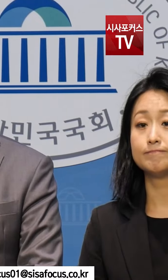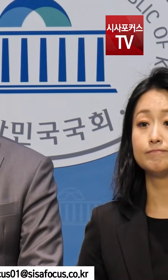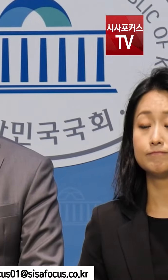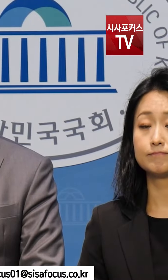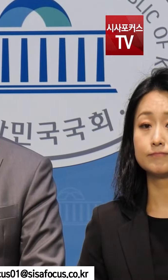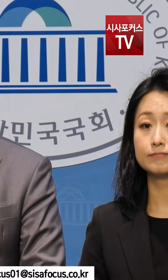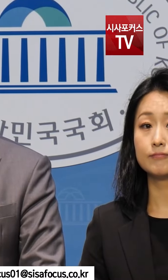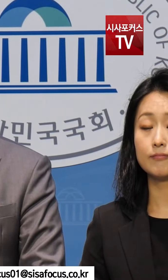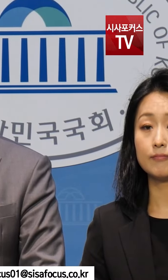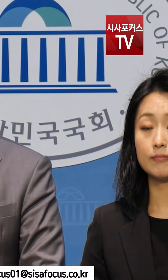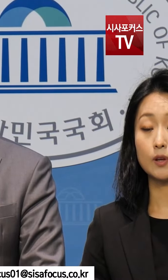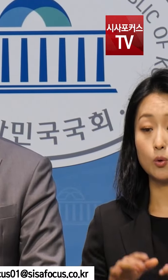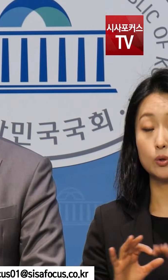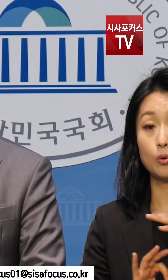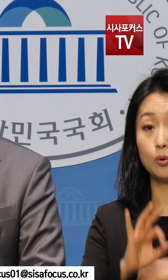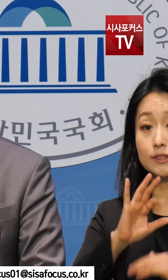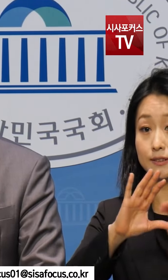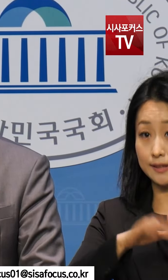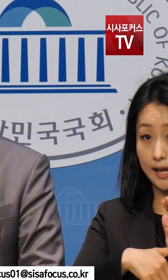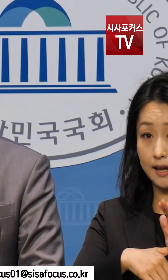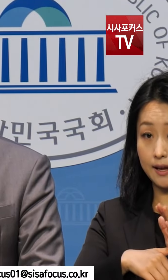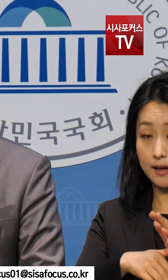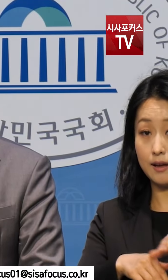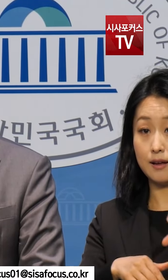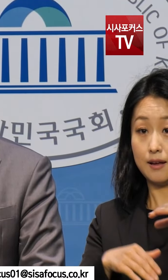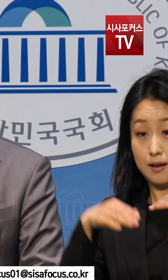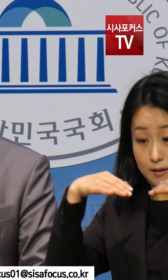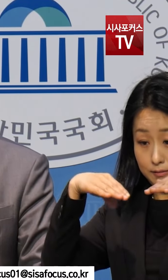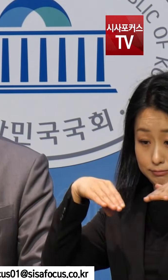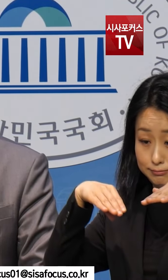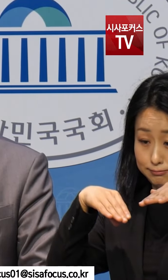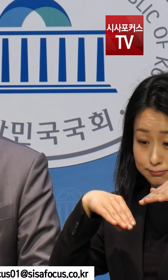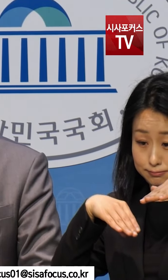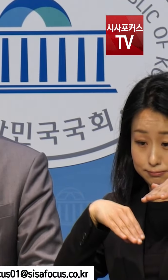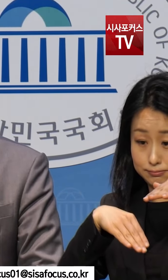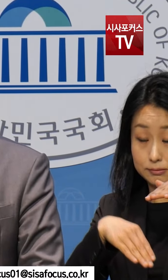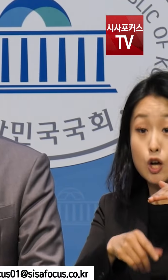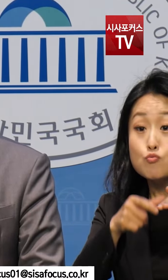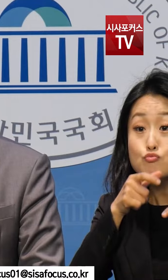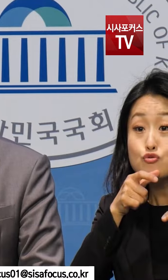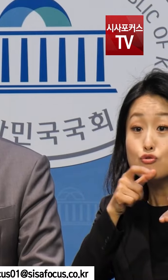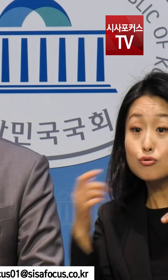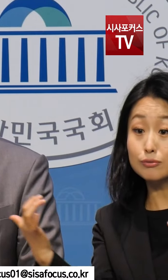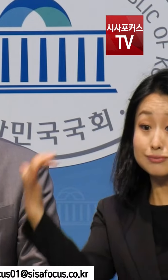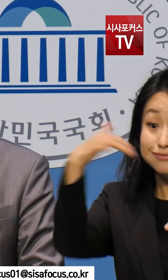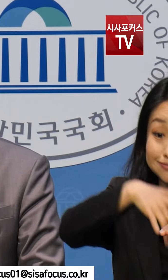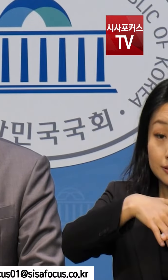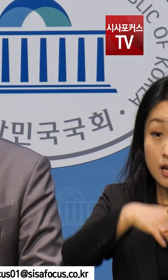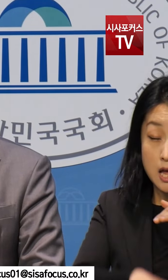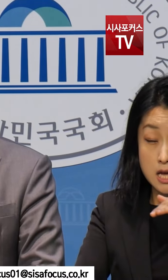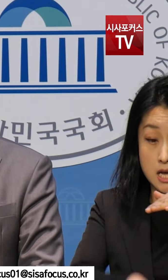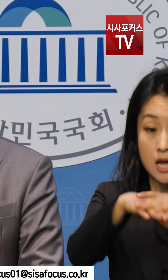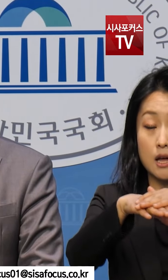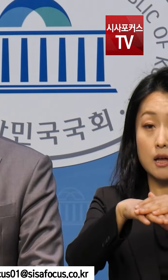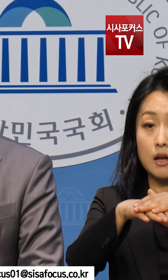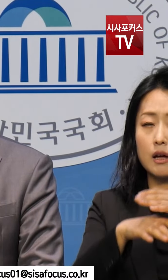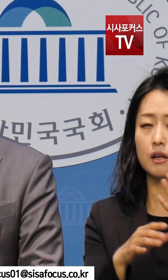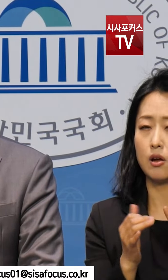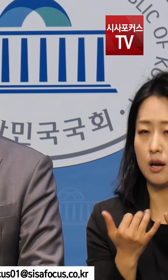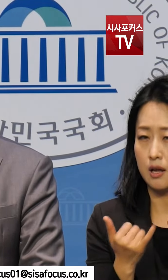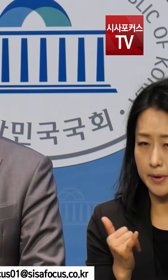오전 출근길에 지하차조를 지나다가 강물이 들이닥쳐 14분의